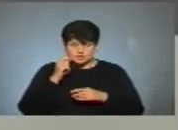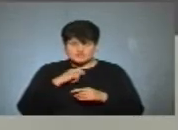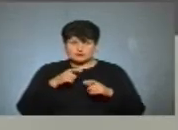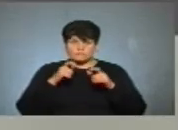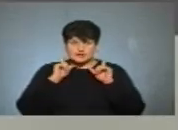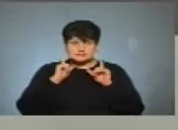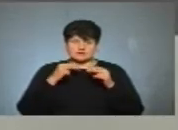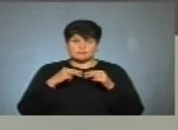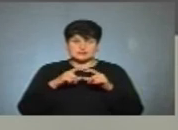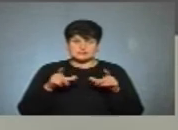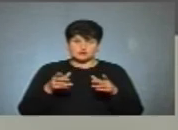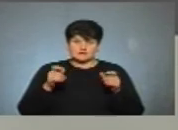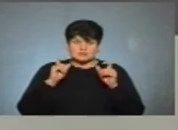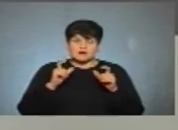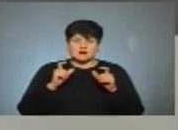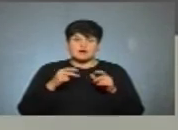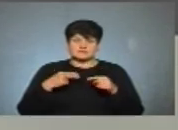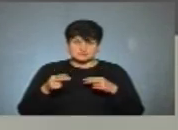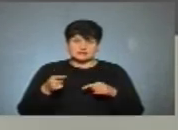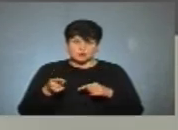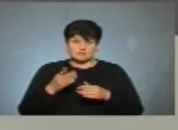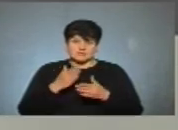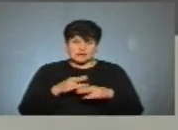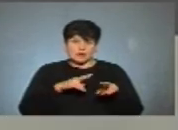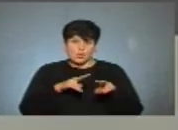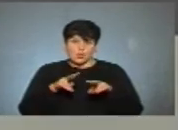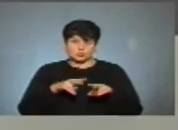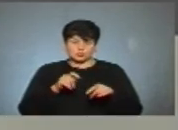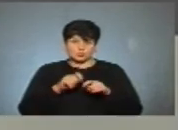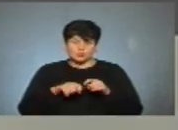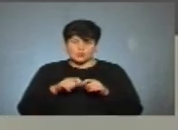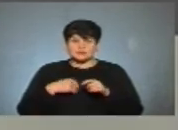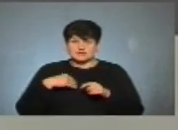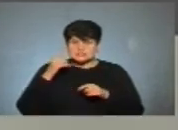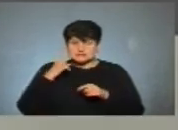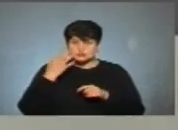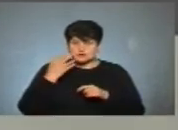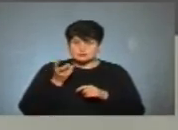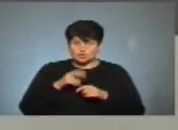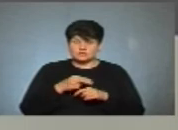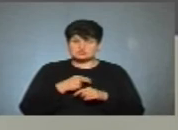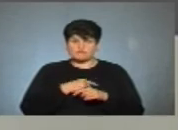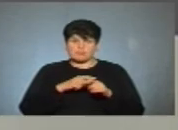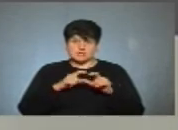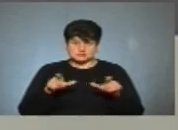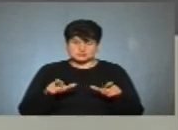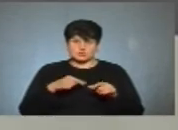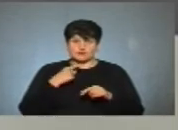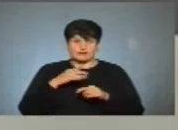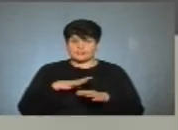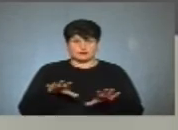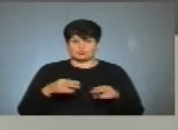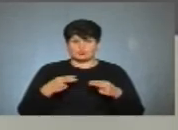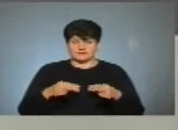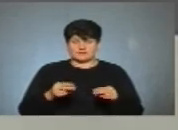маски, магазин ніхто не вдягає, а в Тернополі все ж таки є за цим контроль. І я знаю, що коли ти заходиш в магазин, продавці кажуть, що я не буду